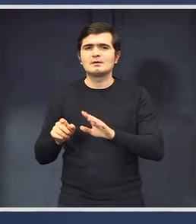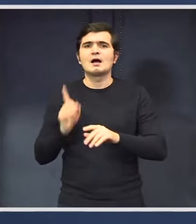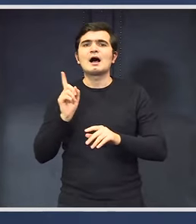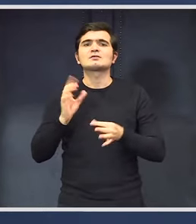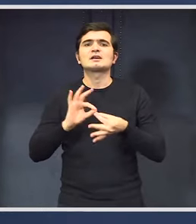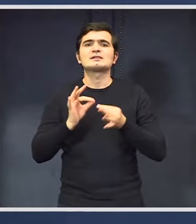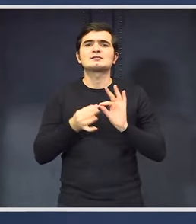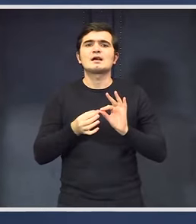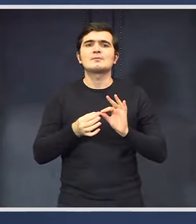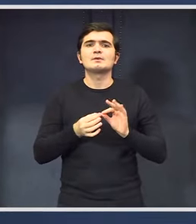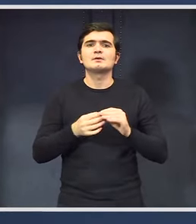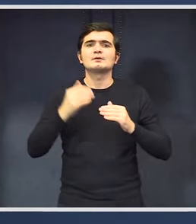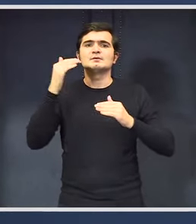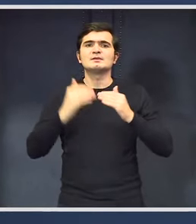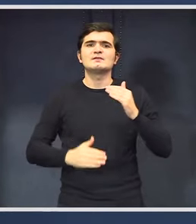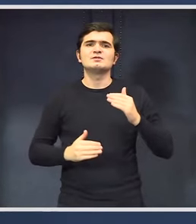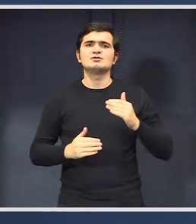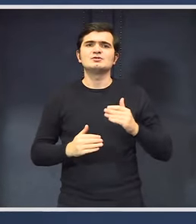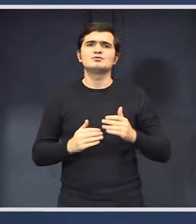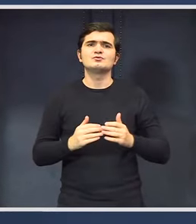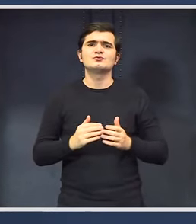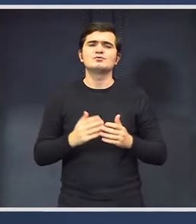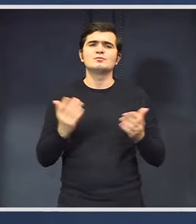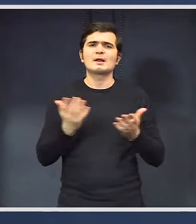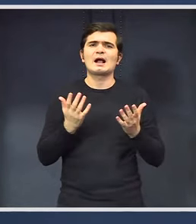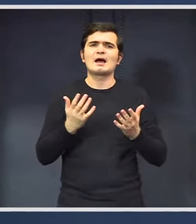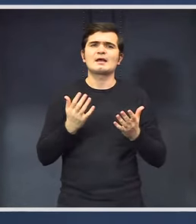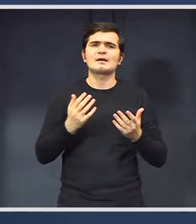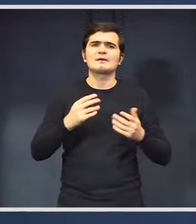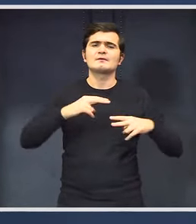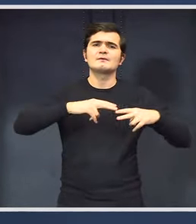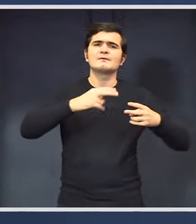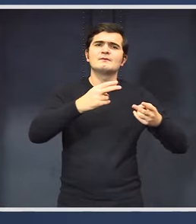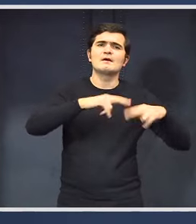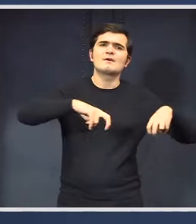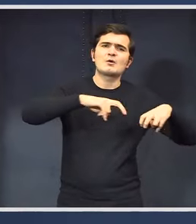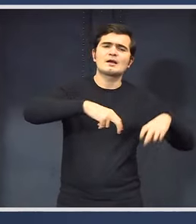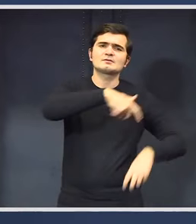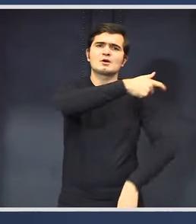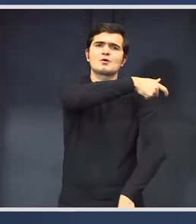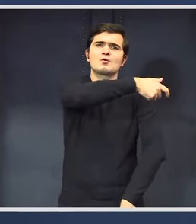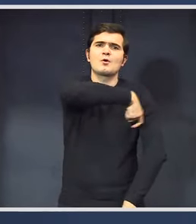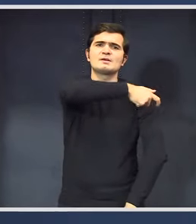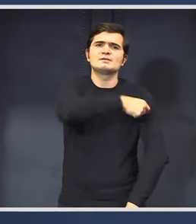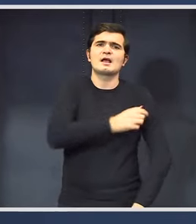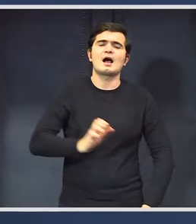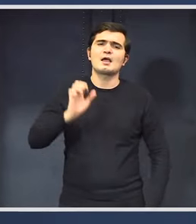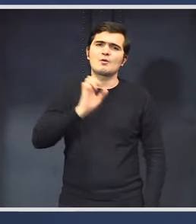duce la un deficit ESA și aici este deficitul pe care ne evaluează Comisia Europeană, pe care ne evaluează